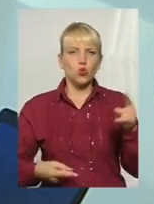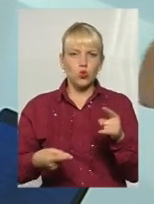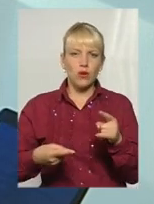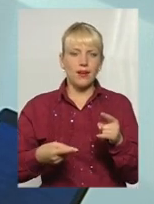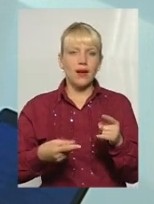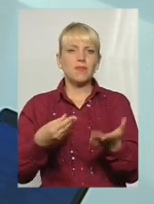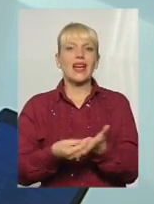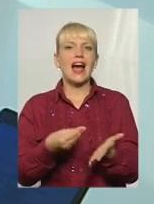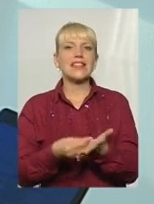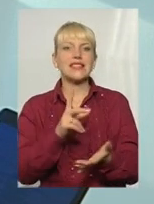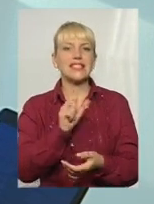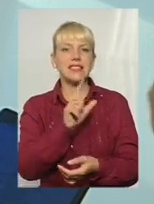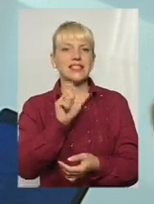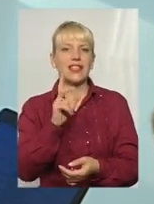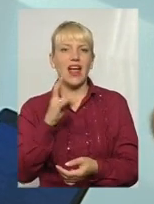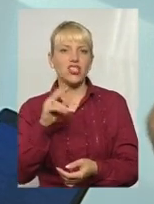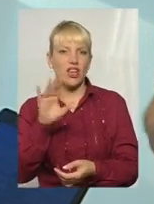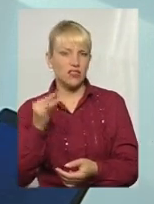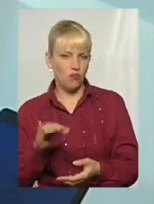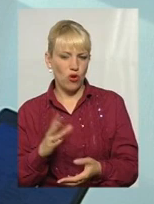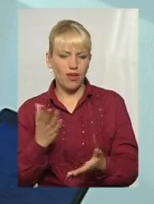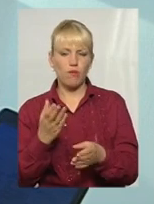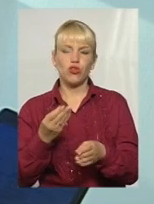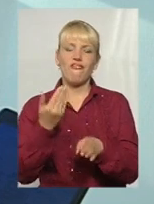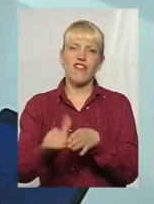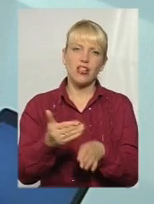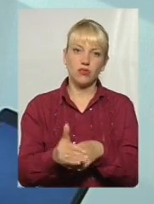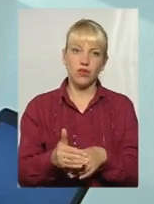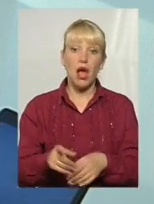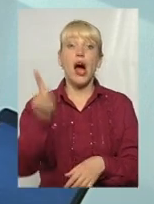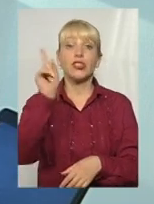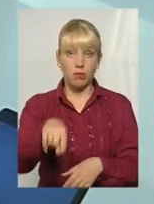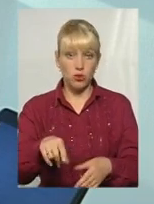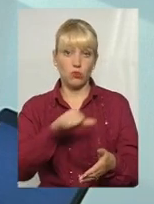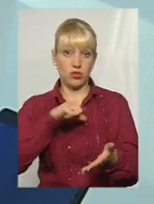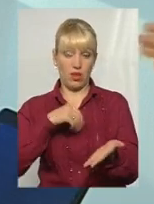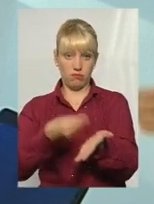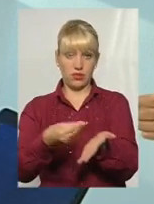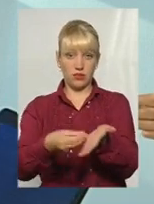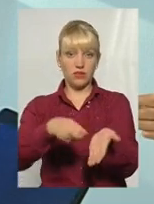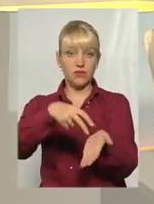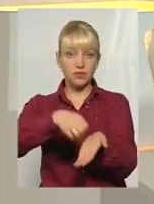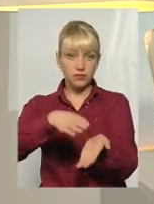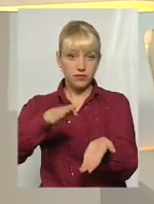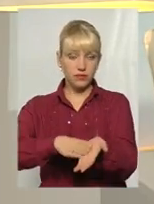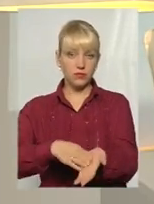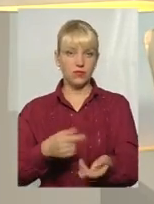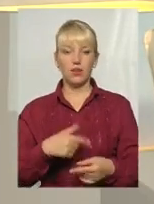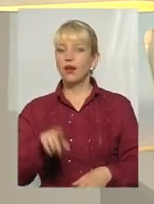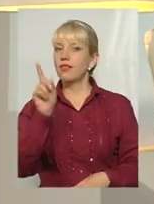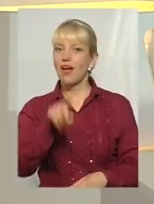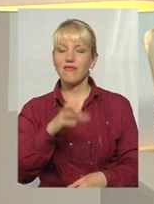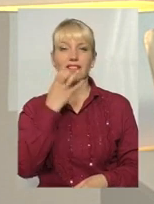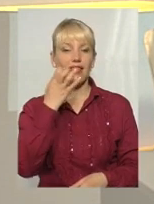яке буде заключати, яке буде фінансувати. При цьому він ще й сам буде тариф визначати. Ну, вам скажу, навіть на теплокомуненерго і на